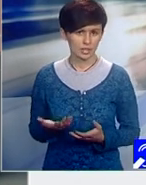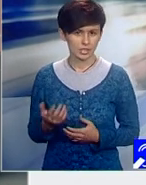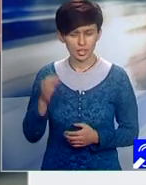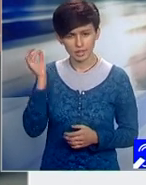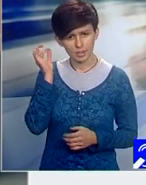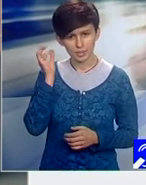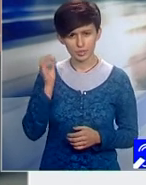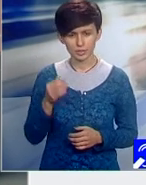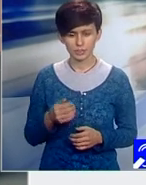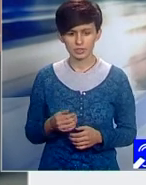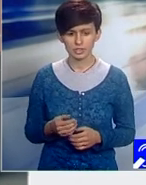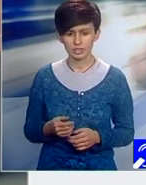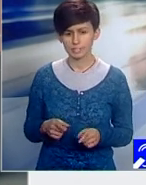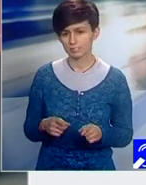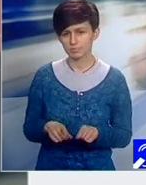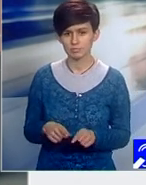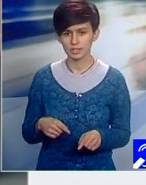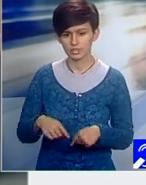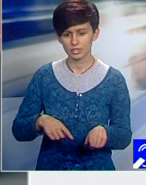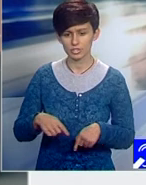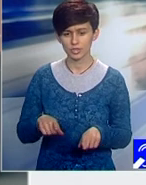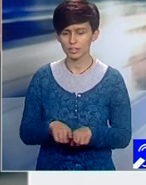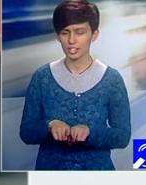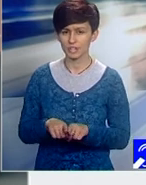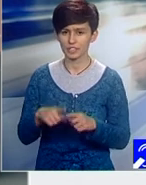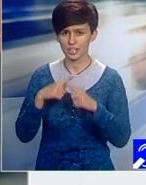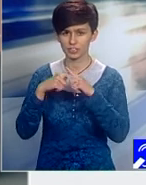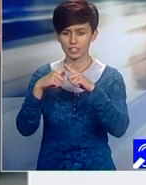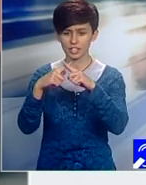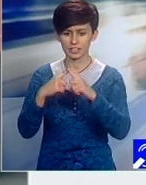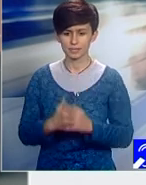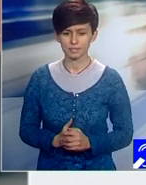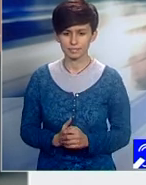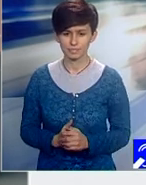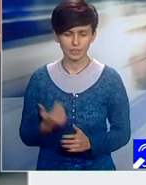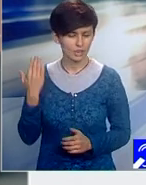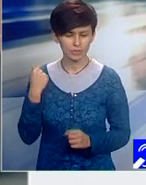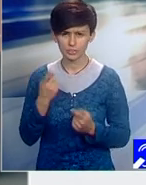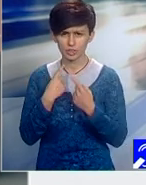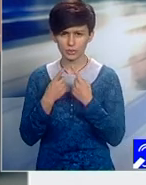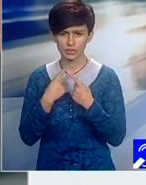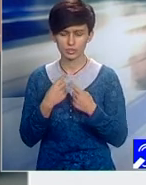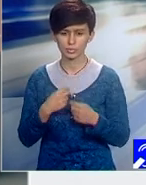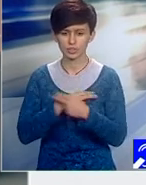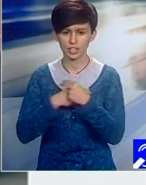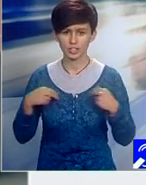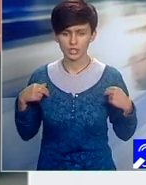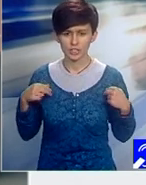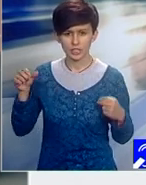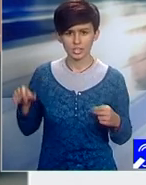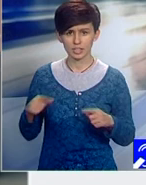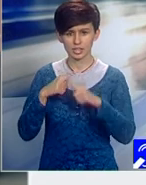circulă asemenea taximetrilor. De fapt, e și a fost o dispută juridică între taximetriști și